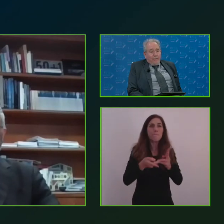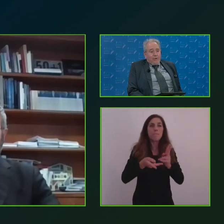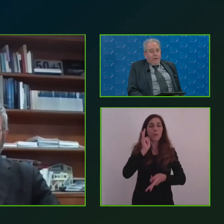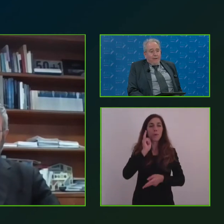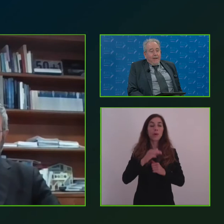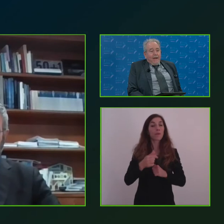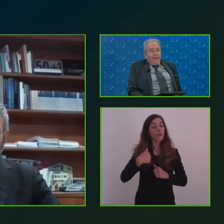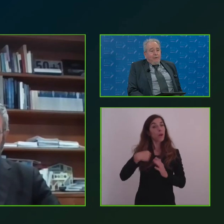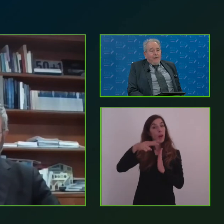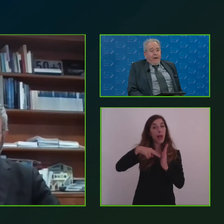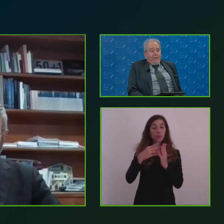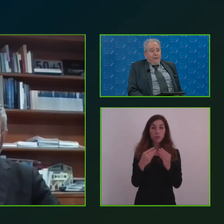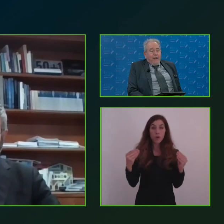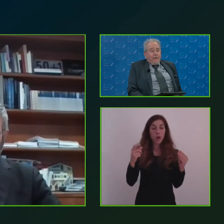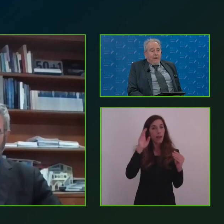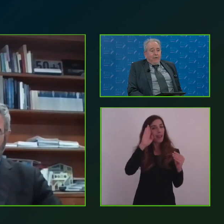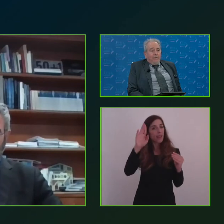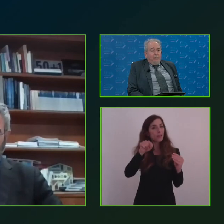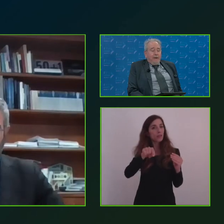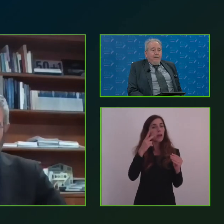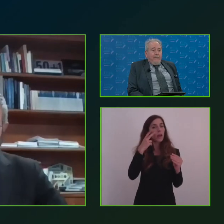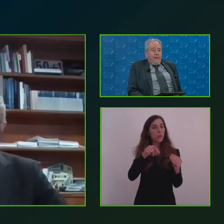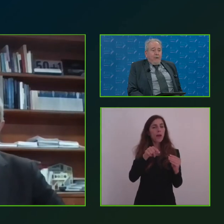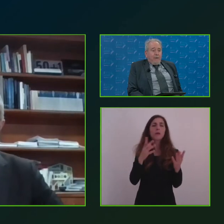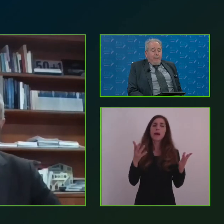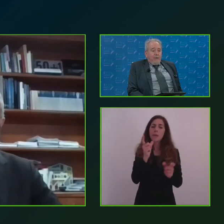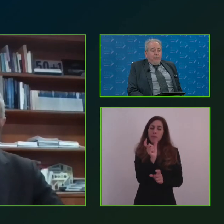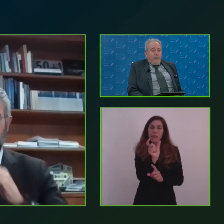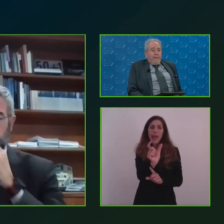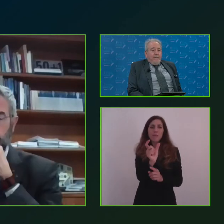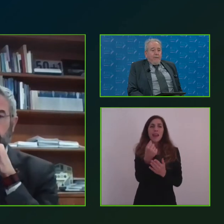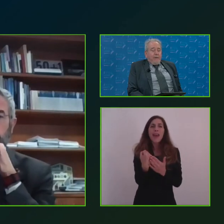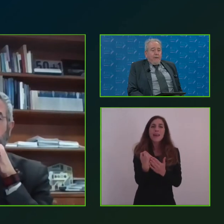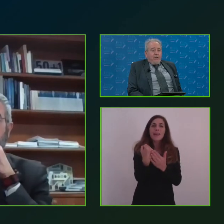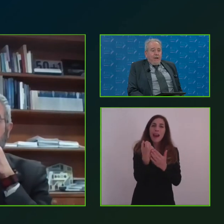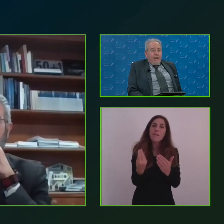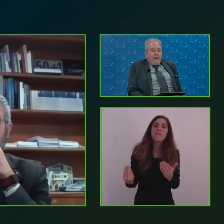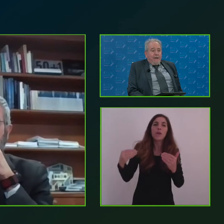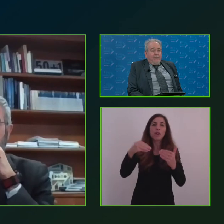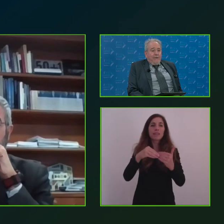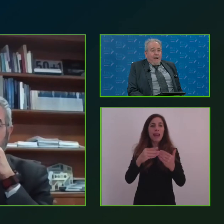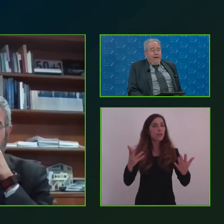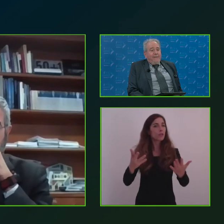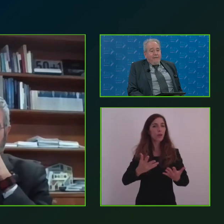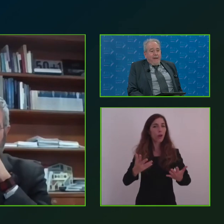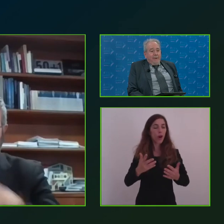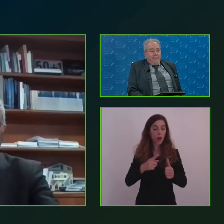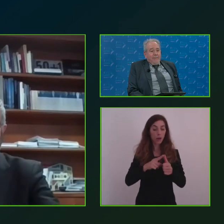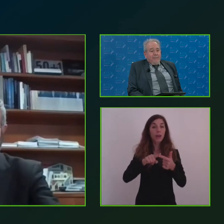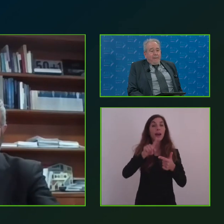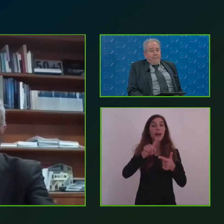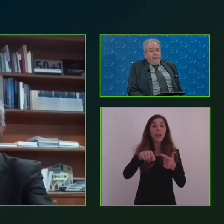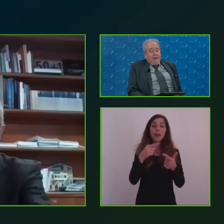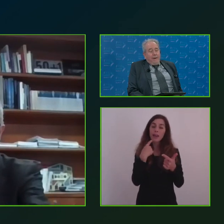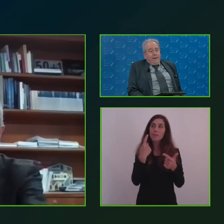questo, ma te lo faccio dire a te, che vuol dire rafforzato e che cosa vuol dire in questo momento scegliere di lavorare insieme